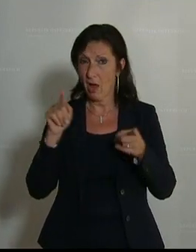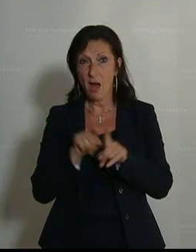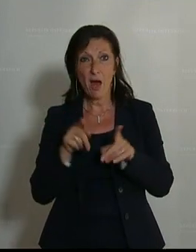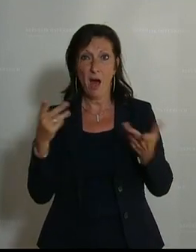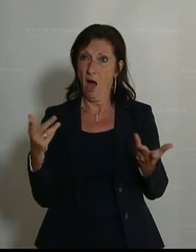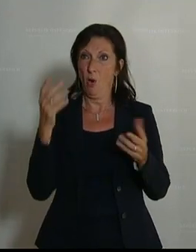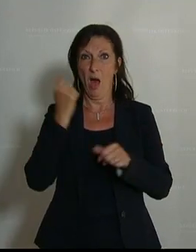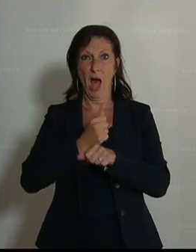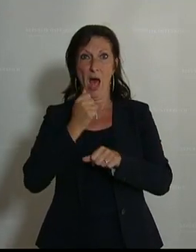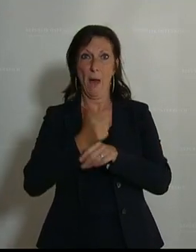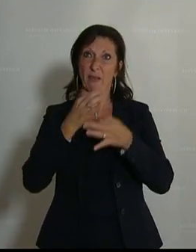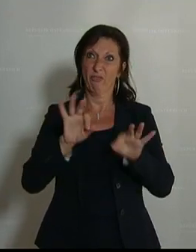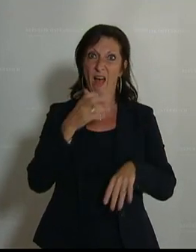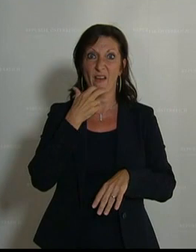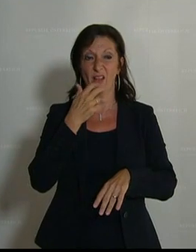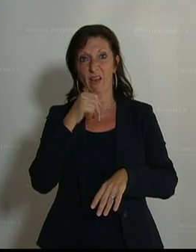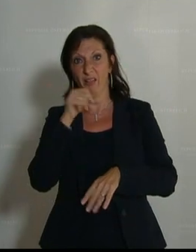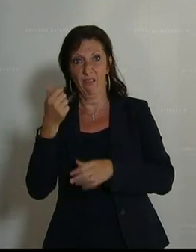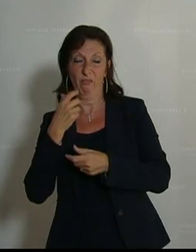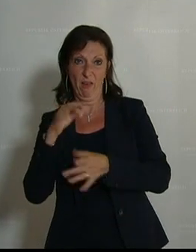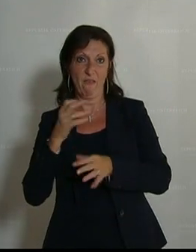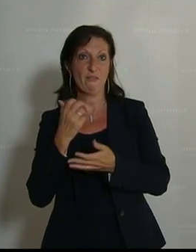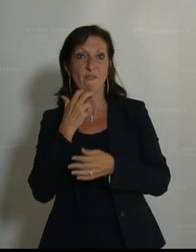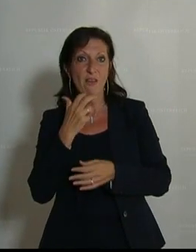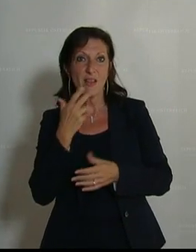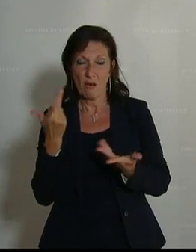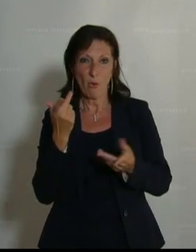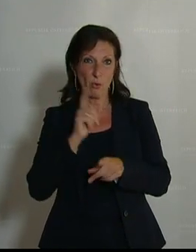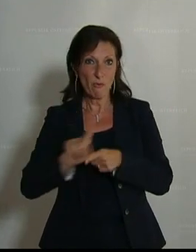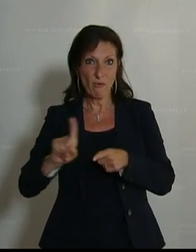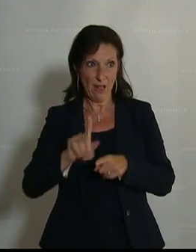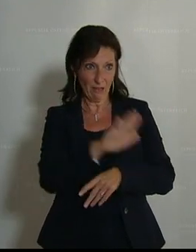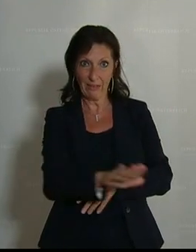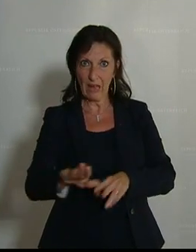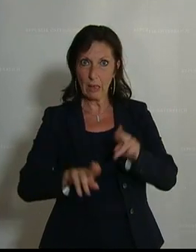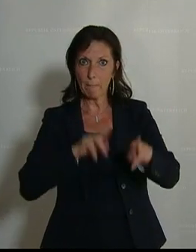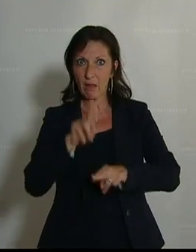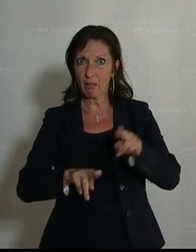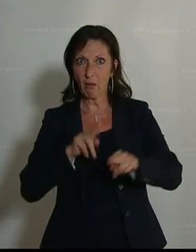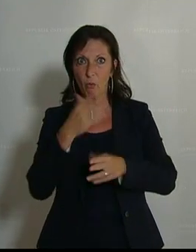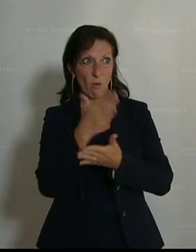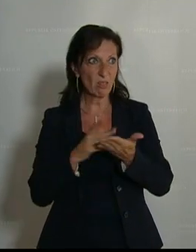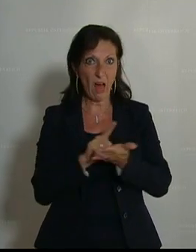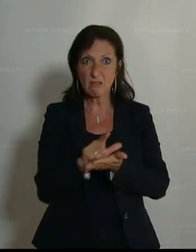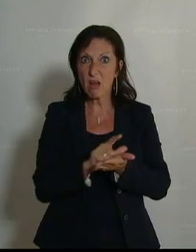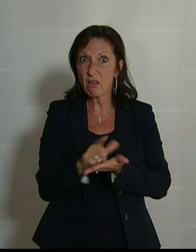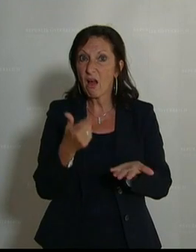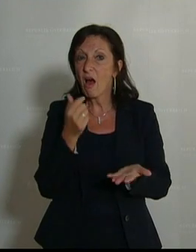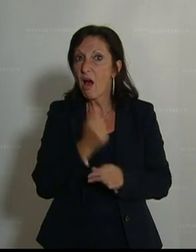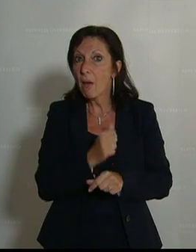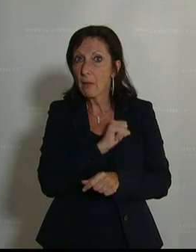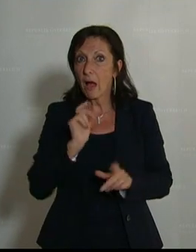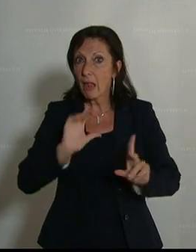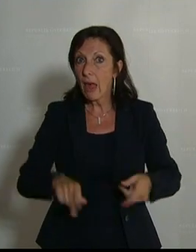bezahlter und unbezahlter Arbeit zwischen Frauen und Männern. Und auch ein Mangel an Kinderbetreuung. Teilzeitangestellte, Alleinerziehende und auch